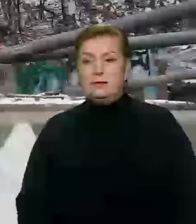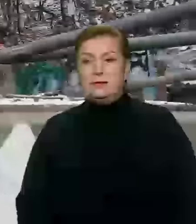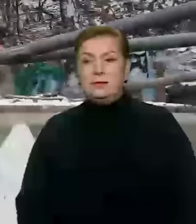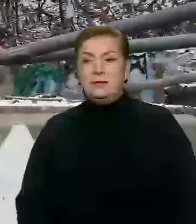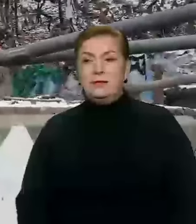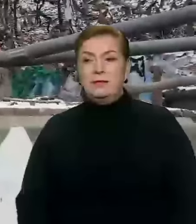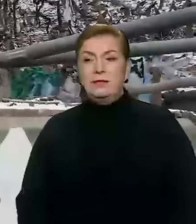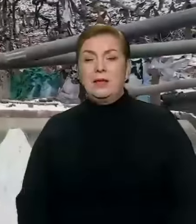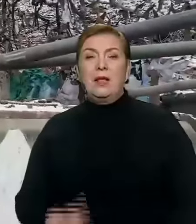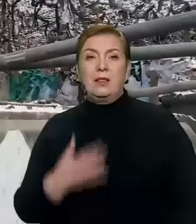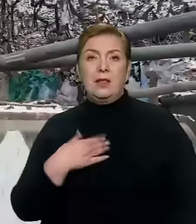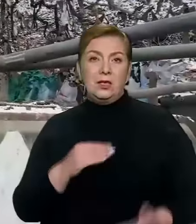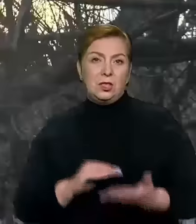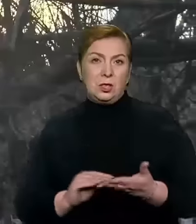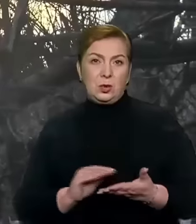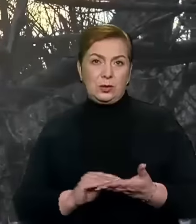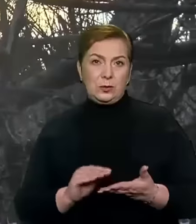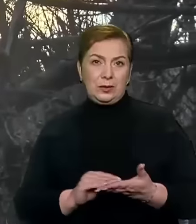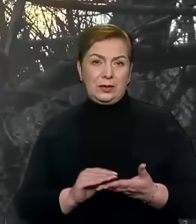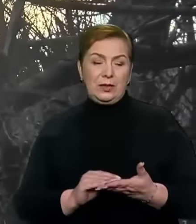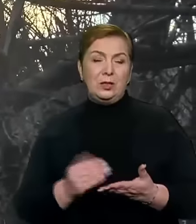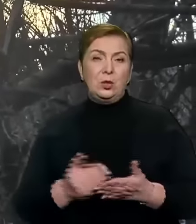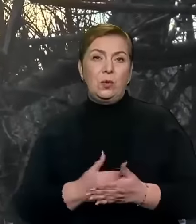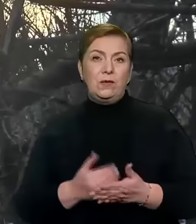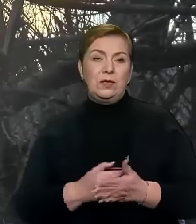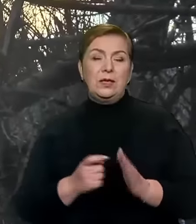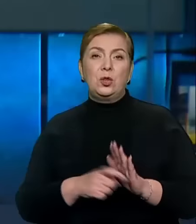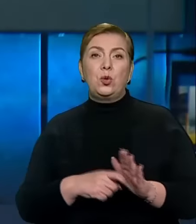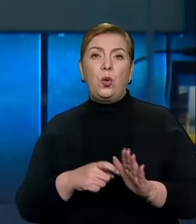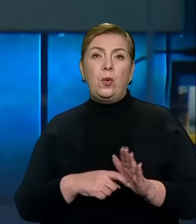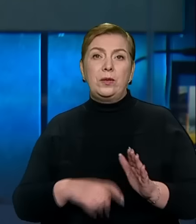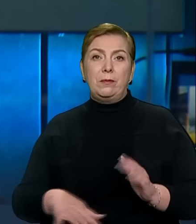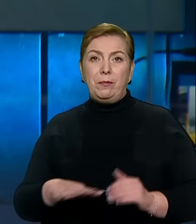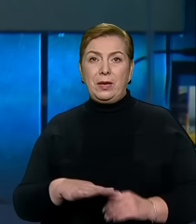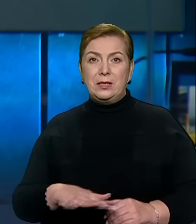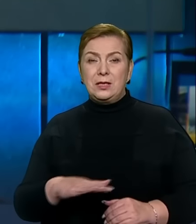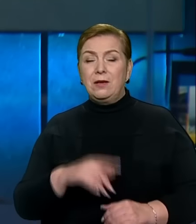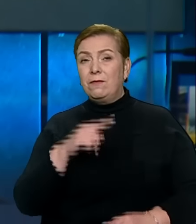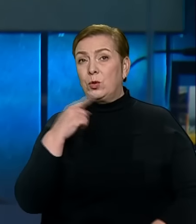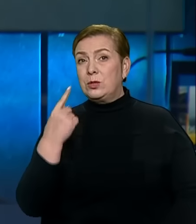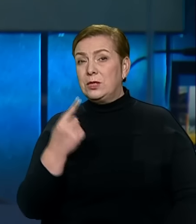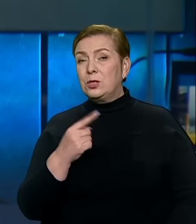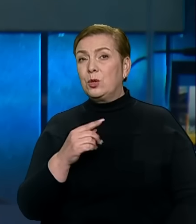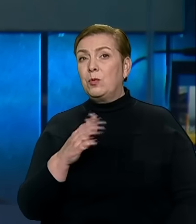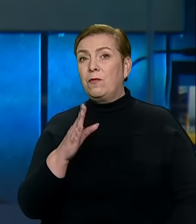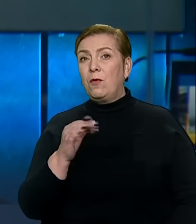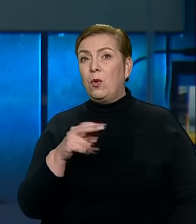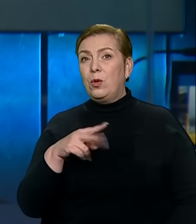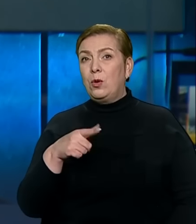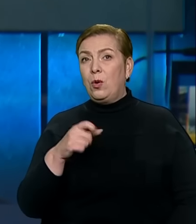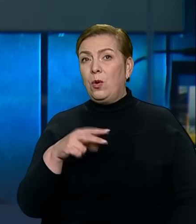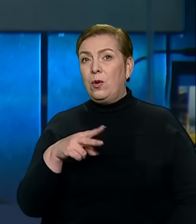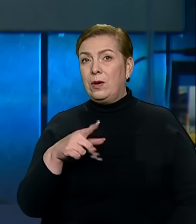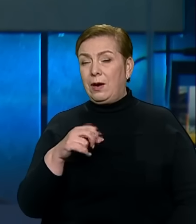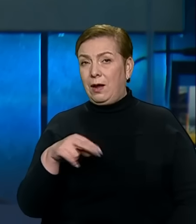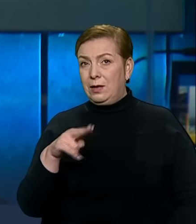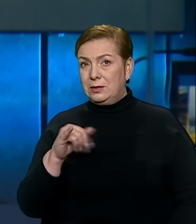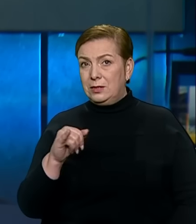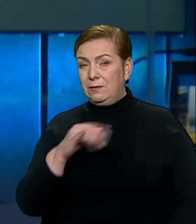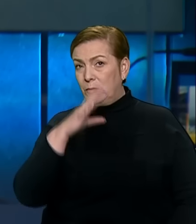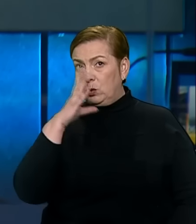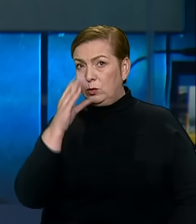Владислав Уколов, Олександр Буряк, Суспільні новини, Донбас. У російському Волгограді вночі горів